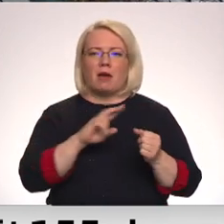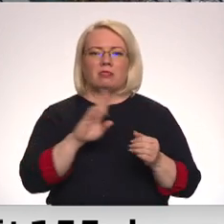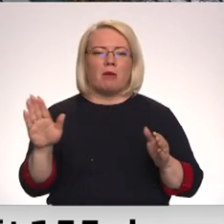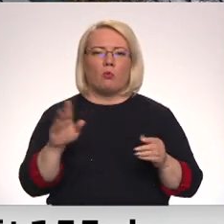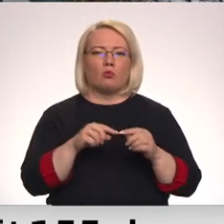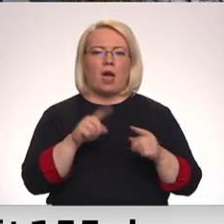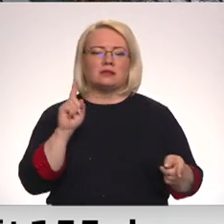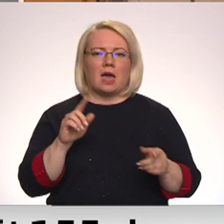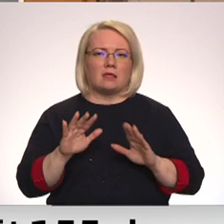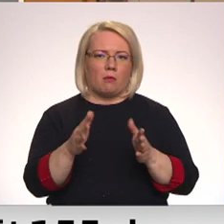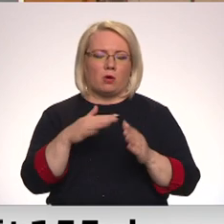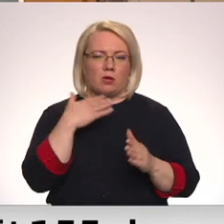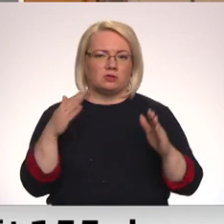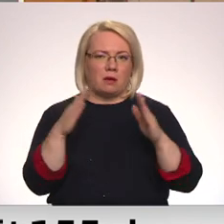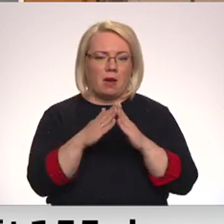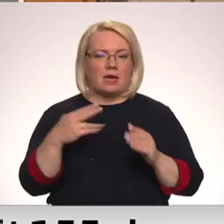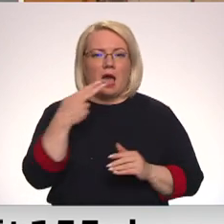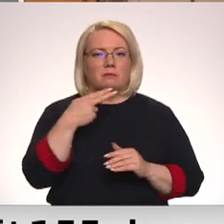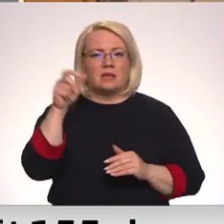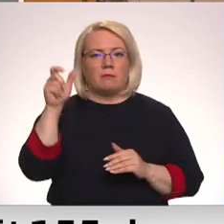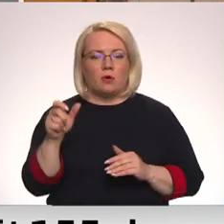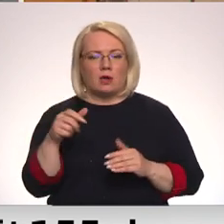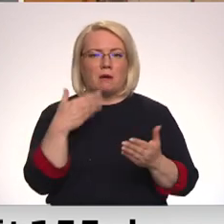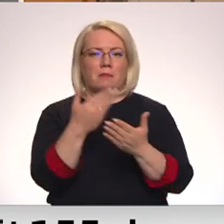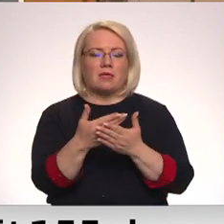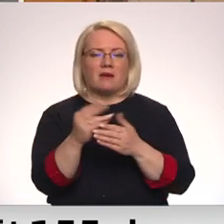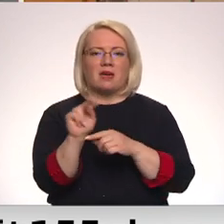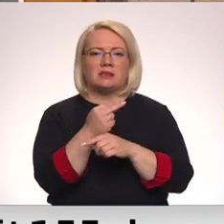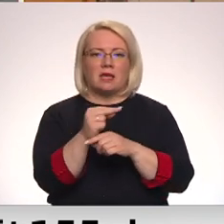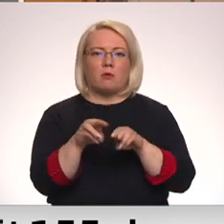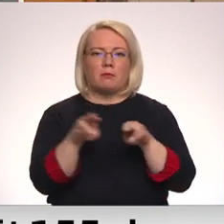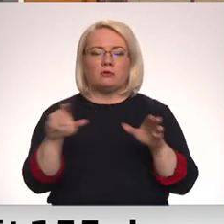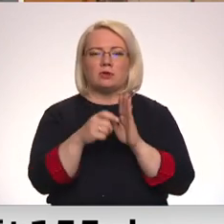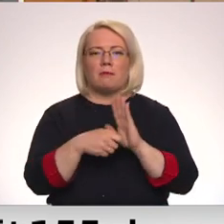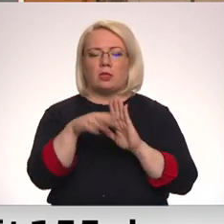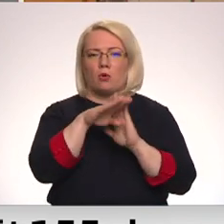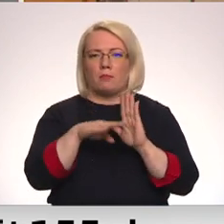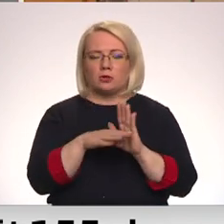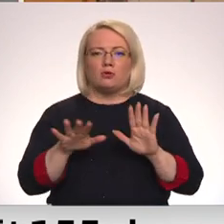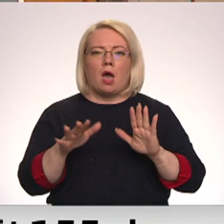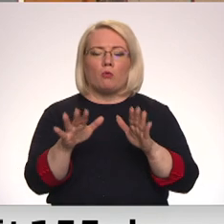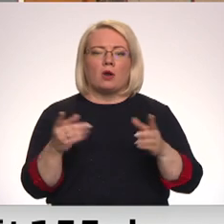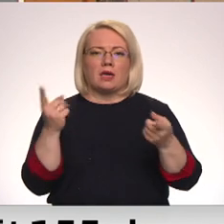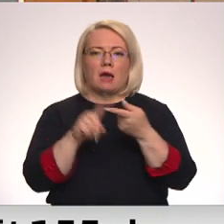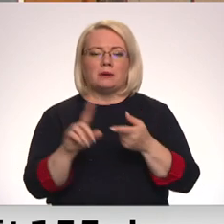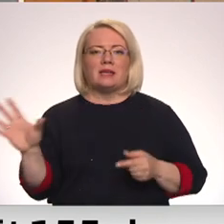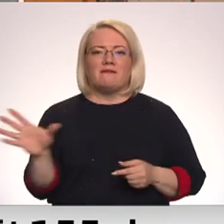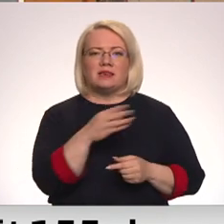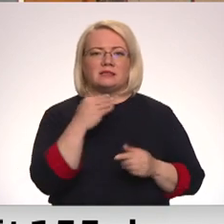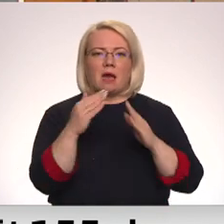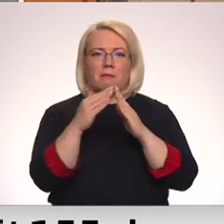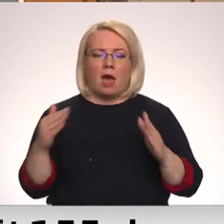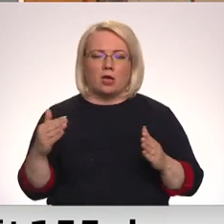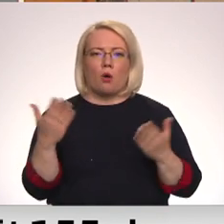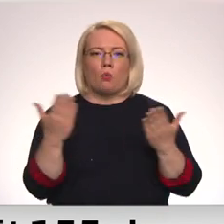daudzā mājām. Apsaimniekotājs piedāvā labot ministra kabineta noteikumus un paredzēt, ka apkuri jāpieslēdz visām tām mājām, kuru parāds nepārsniec